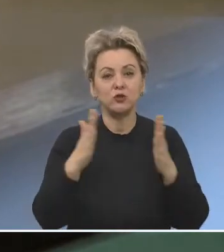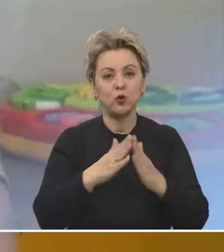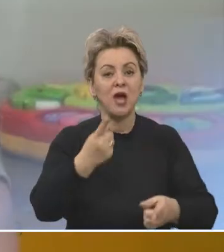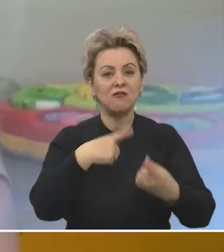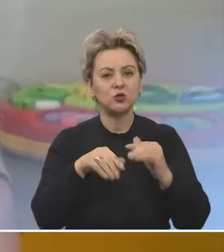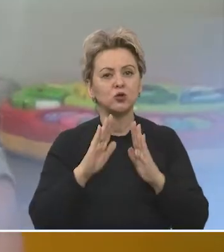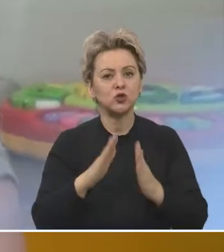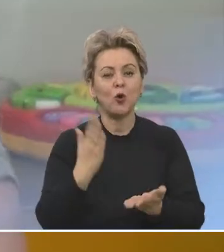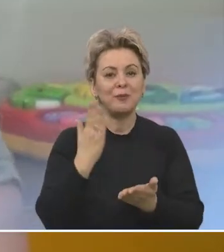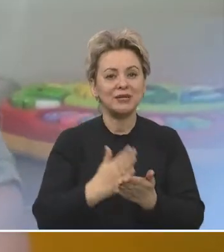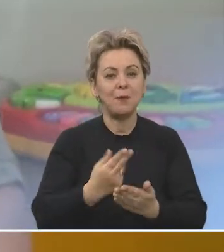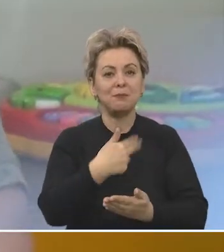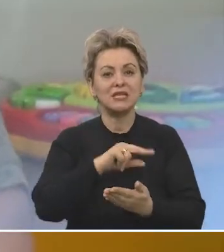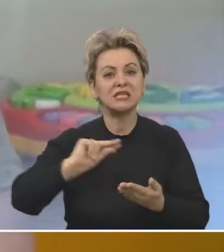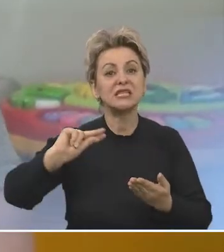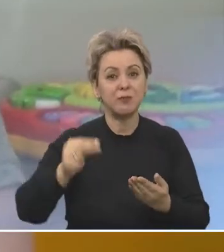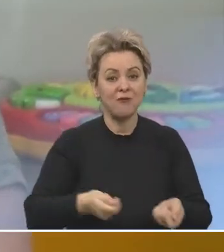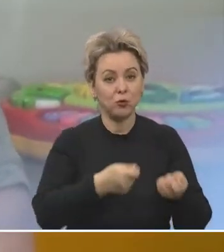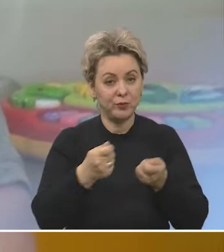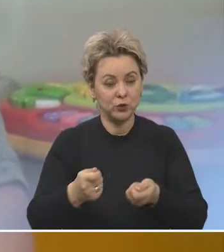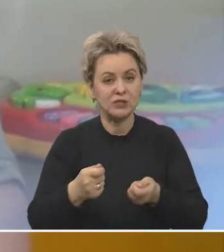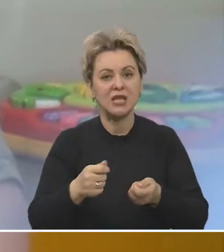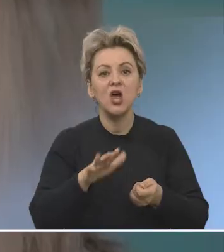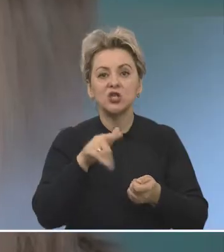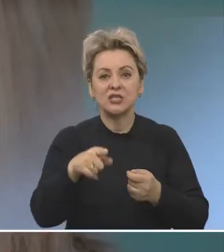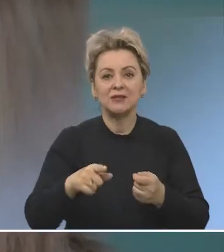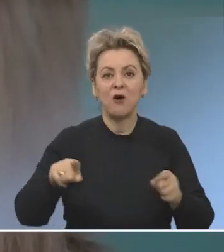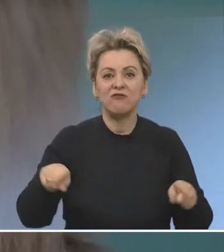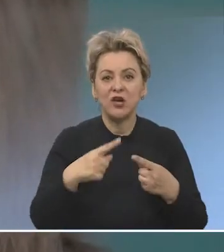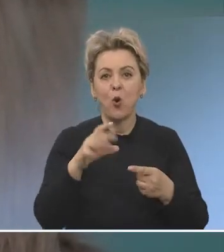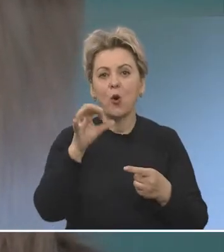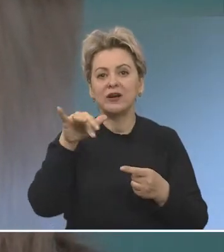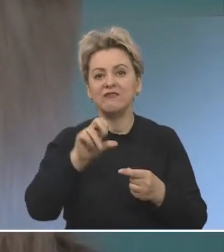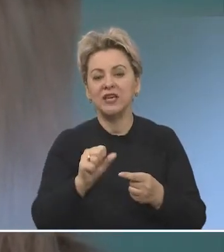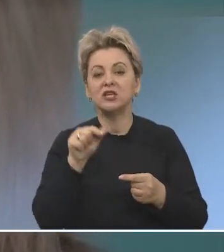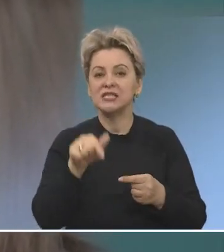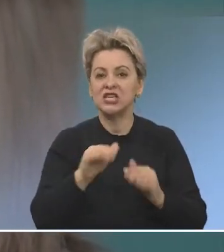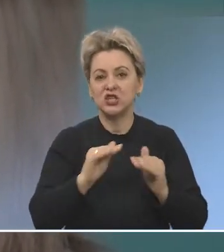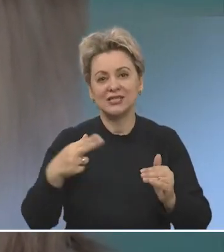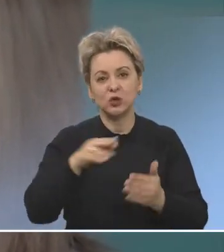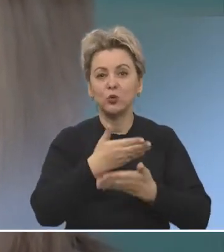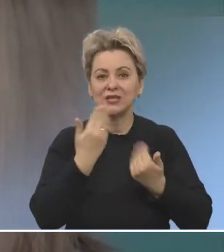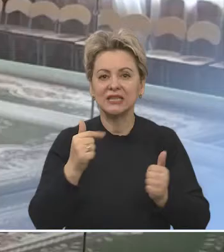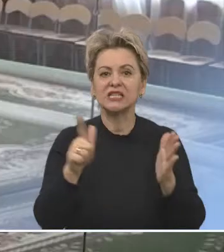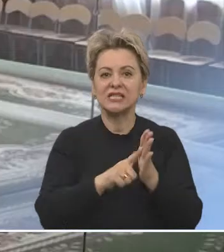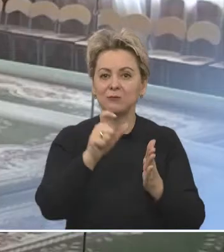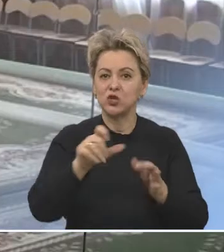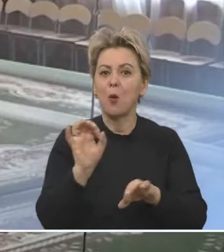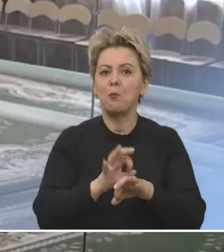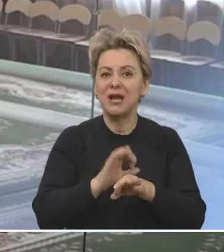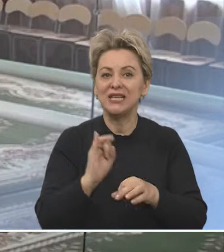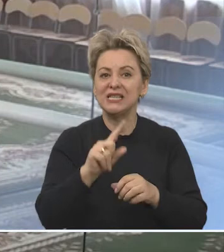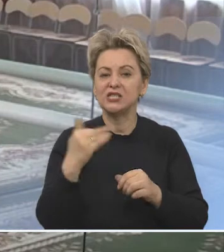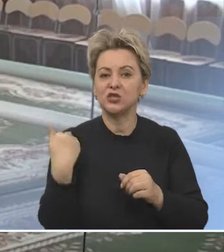дома. Вернуться они только при наличии медицинской справки. Сезонного всплеска ОРВИ в жемчужинке нет. Семь